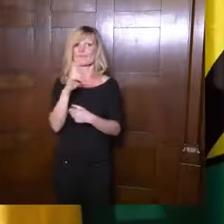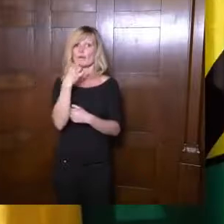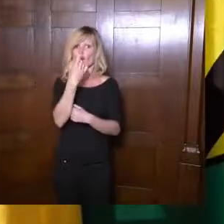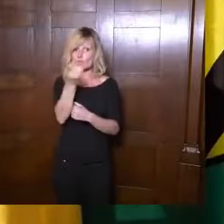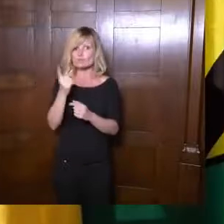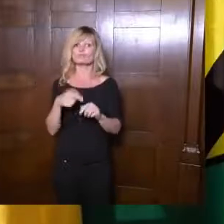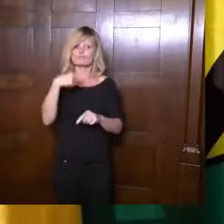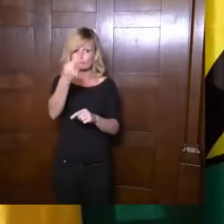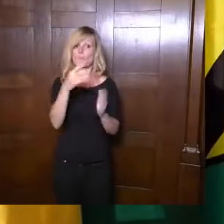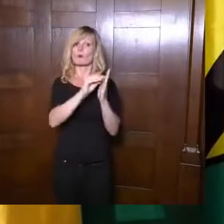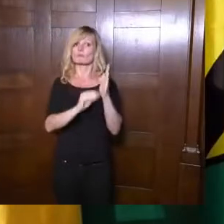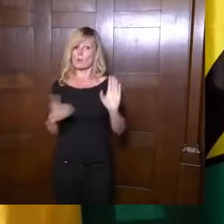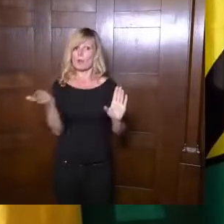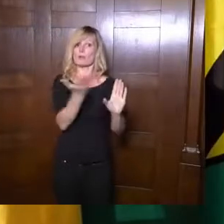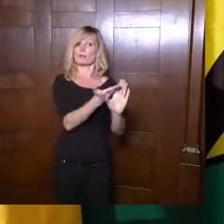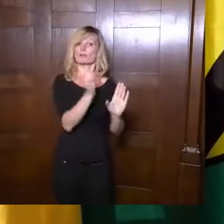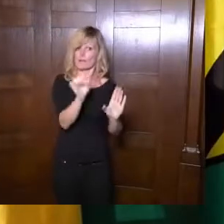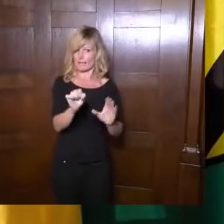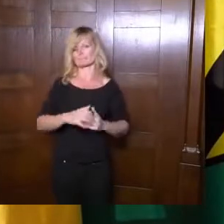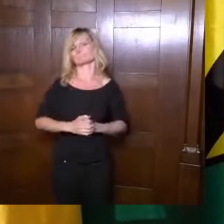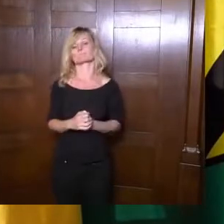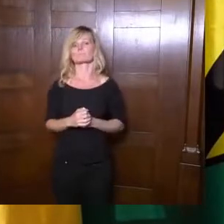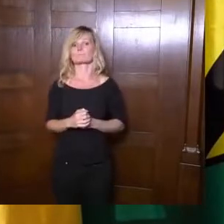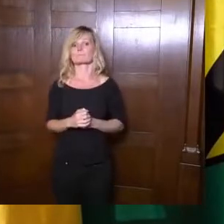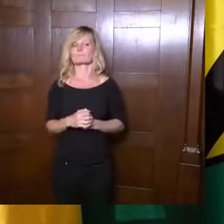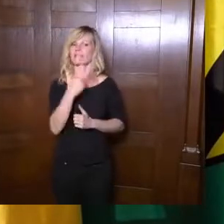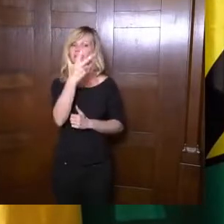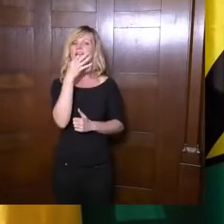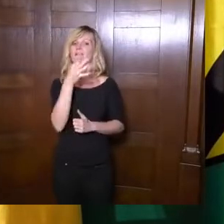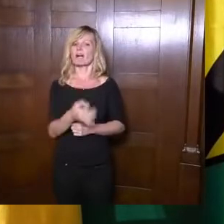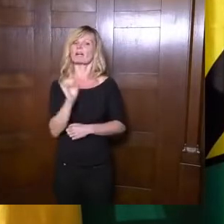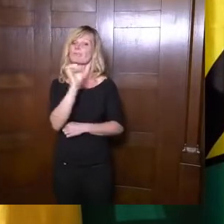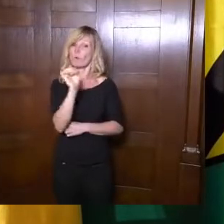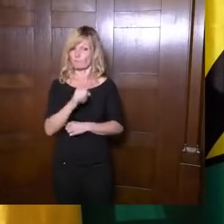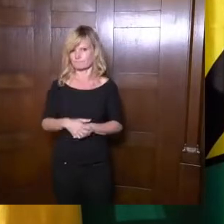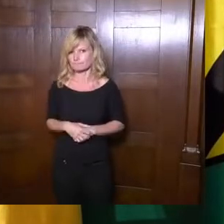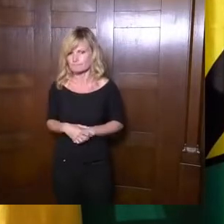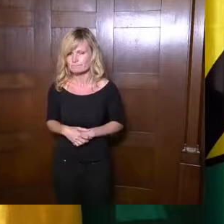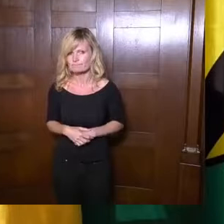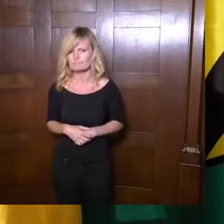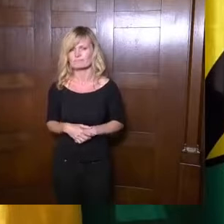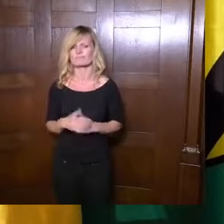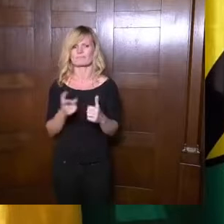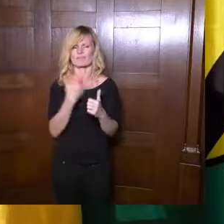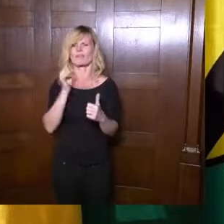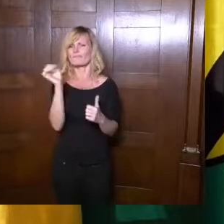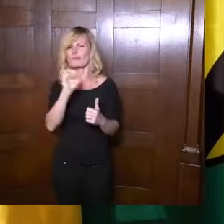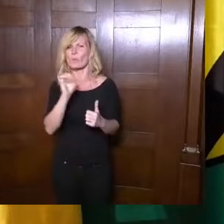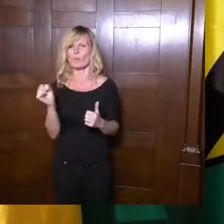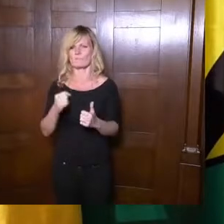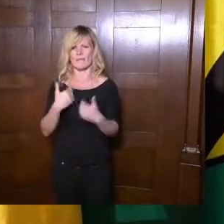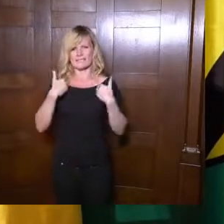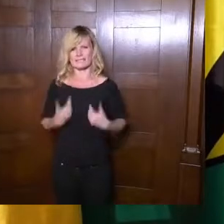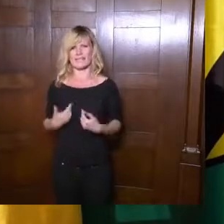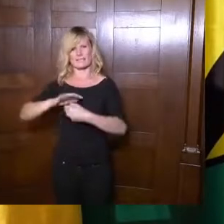ins Protokoll mit aufgenommen werden. Ich stelle drei Fragen. Warum dann die Vernichtung vieler wirtschaftlicher Existenzen? Warum? Die